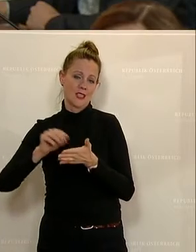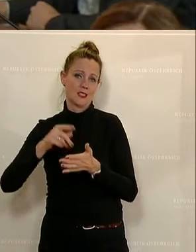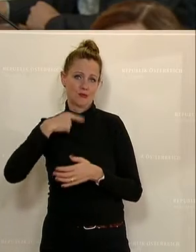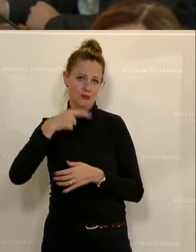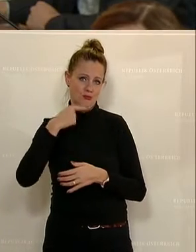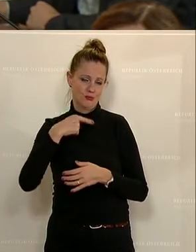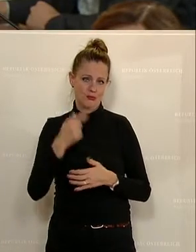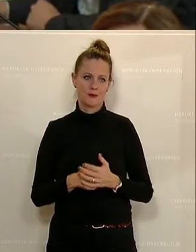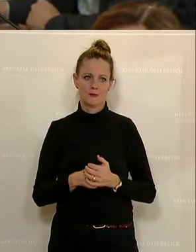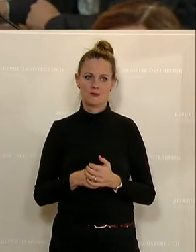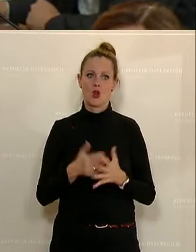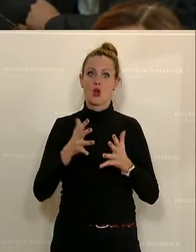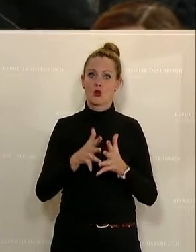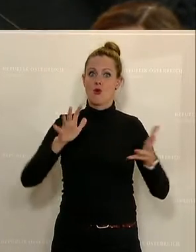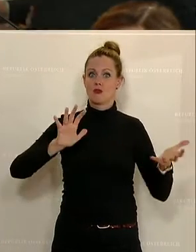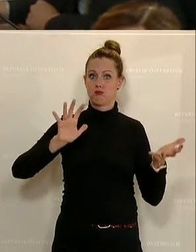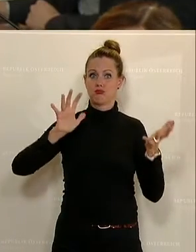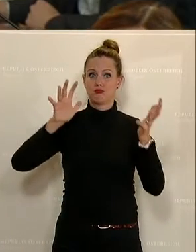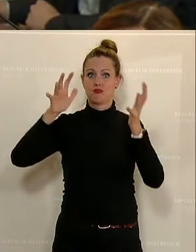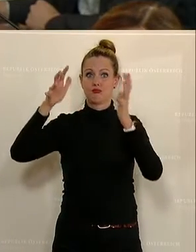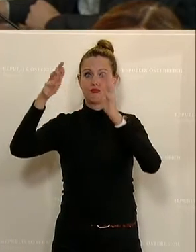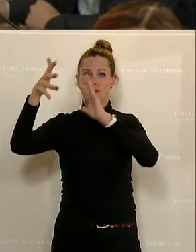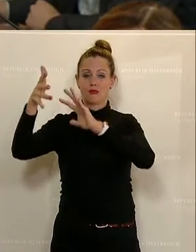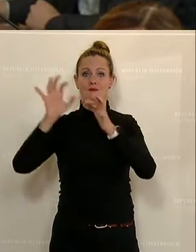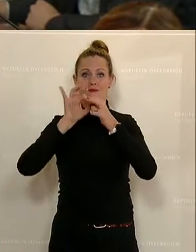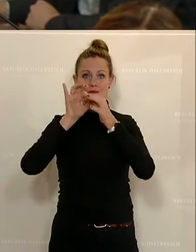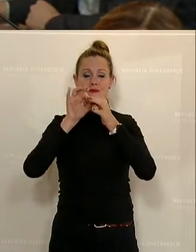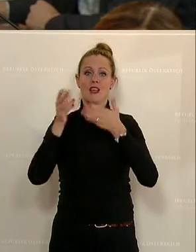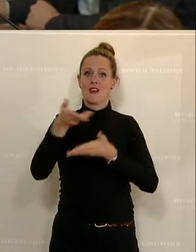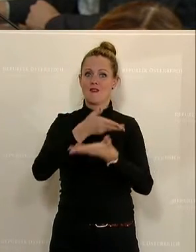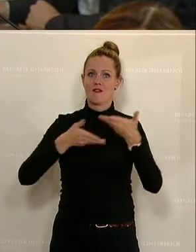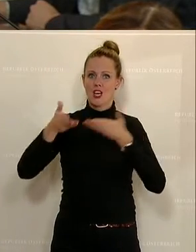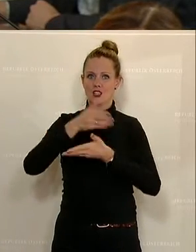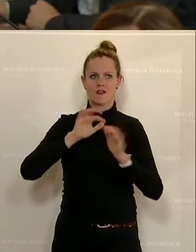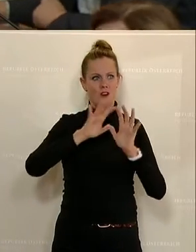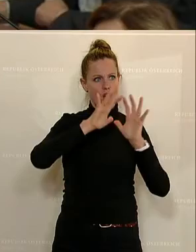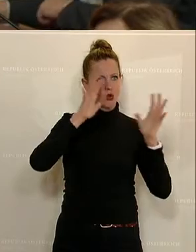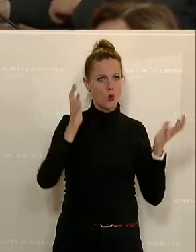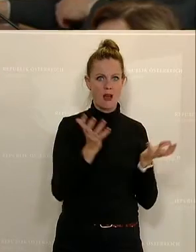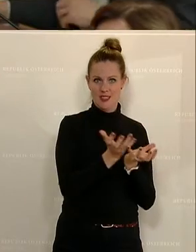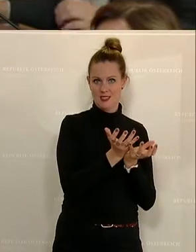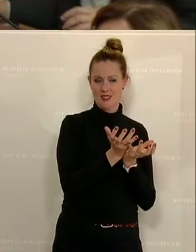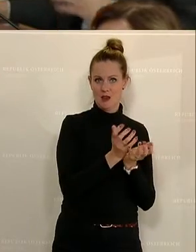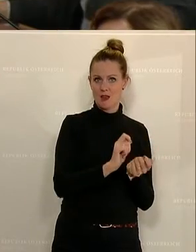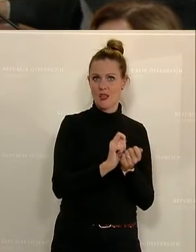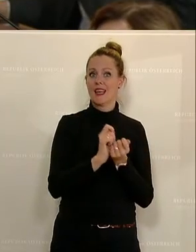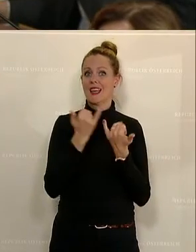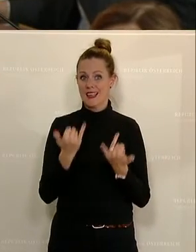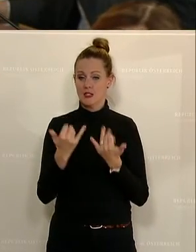größte Transformation, die die Wirtschaft seit der Globalisierung durchmacht, nämlich die Digitalisierung.